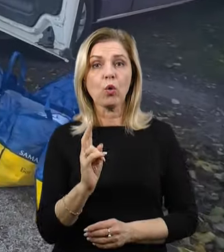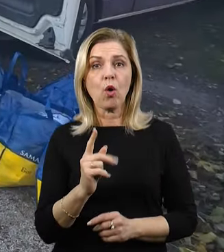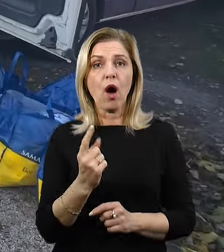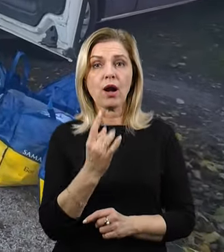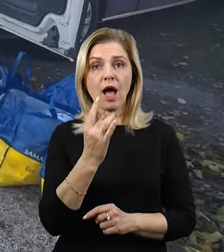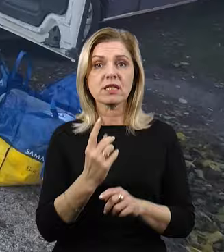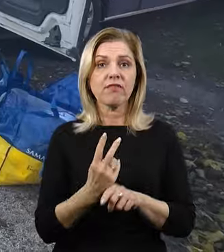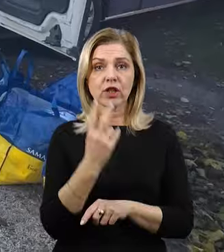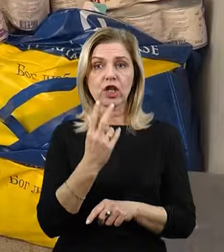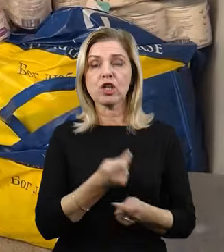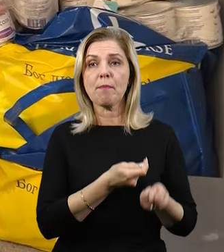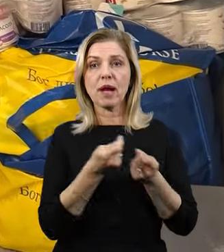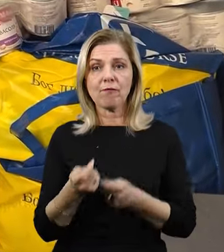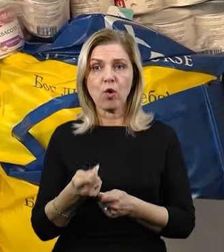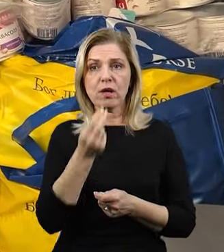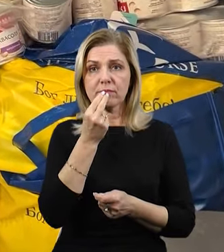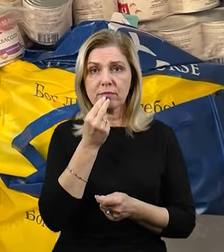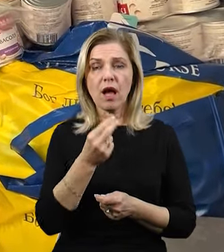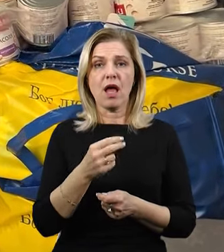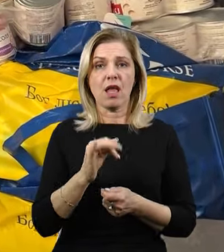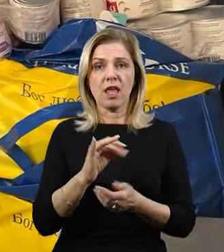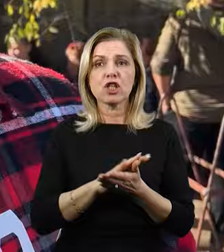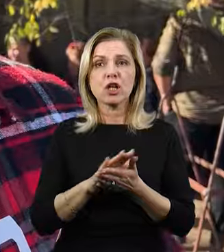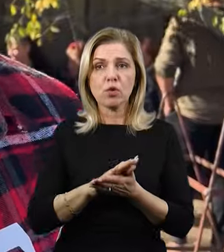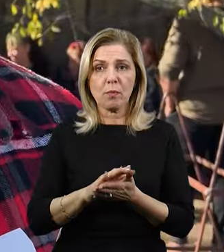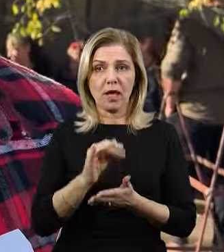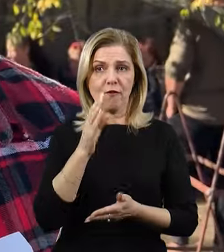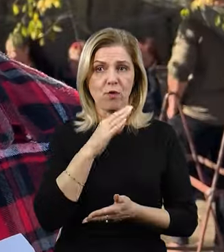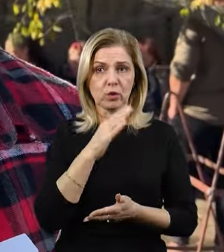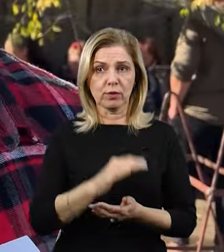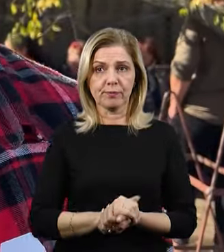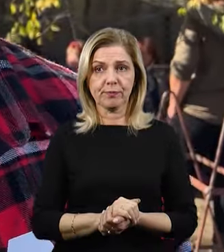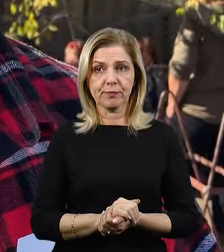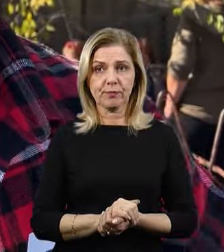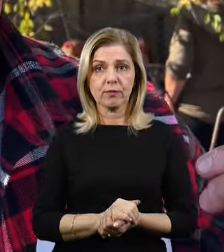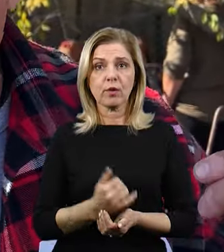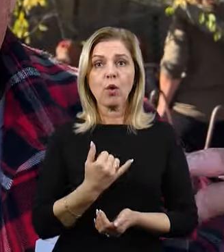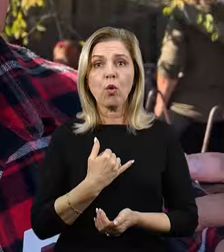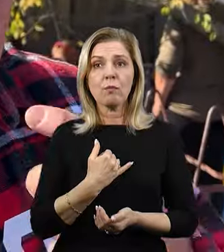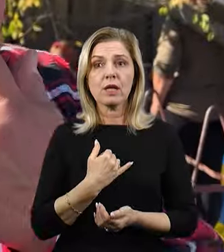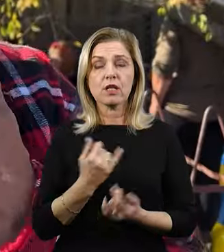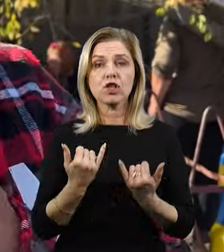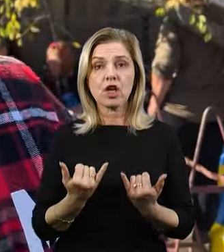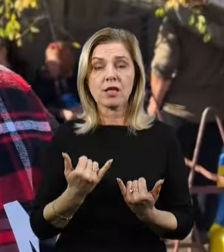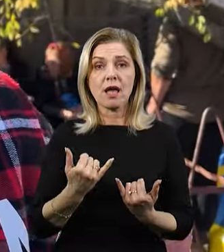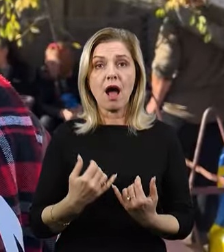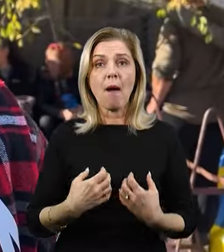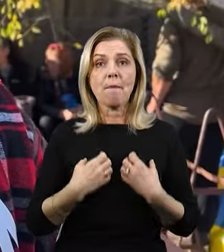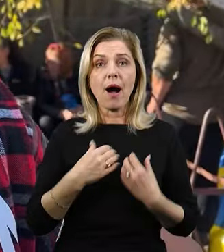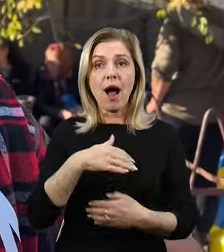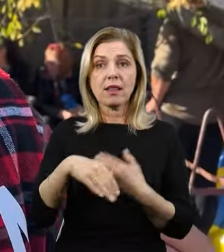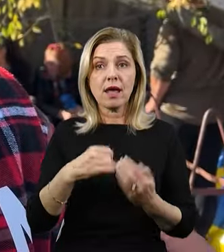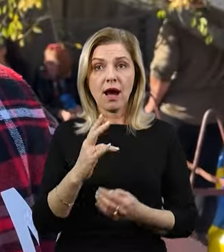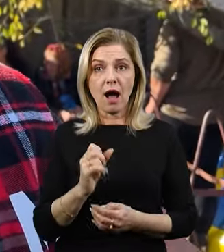тижні привозить продуктові набори, засоби єгієни та воду. Сюди доехати невозможно. У мене зараз паніка, тому що з